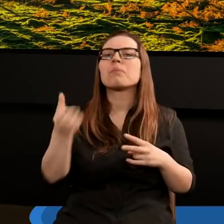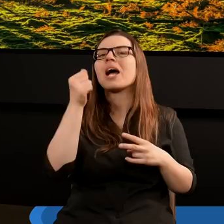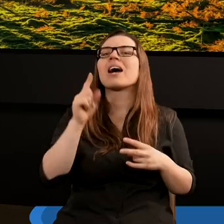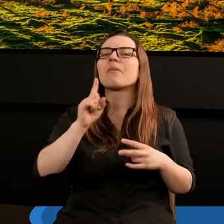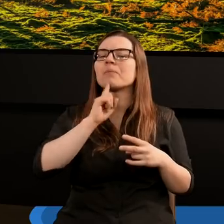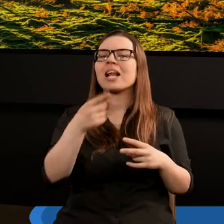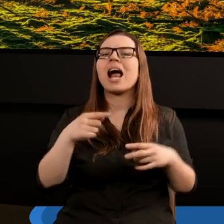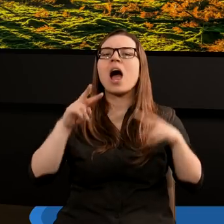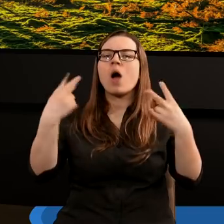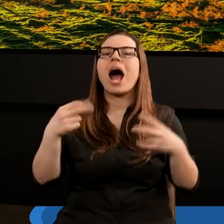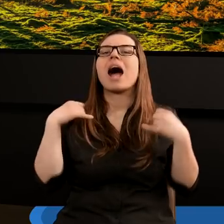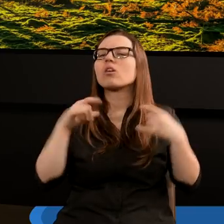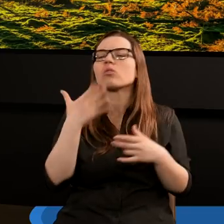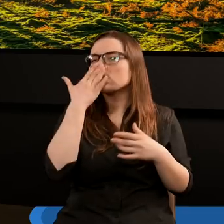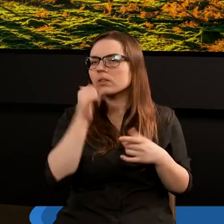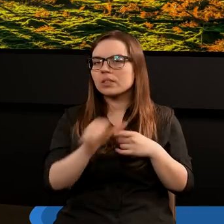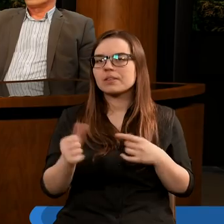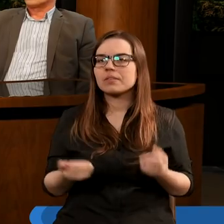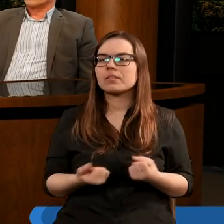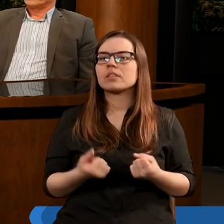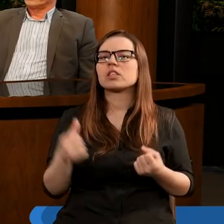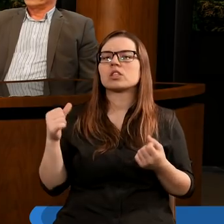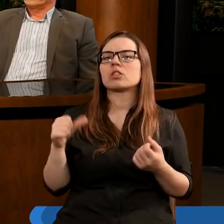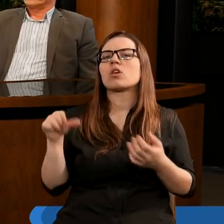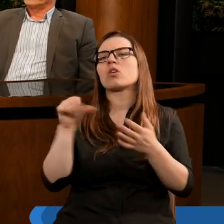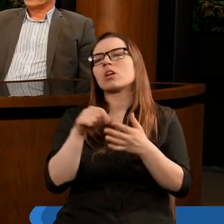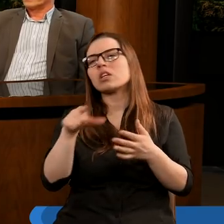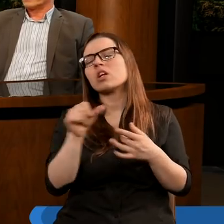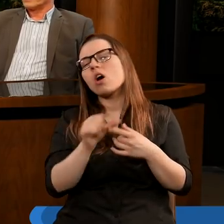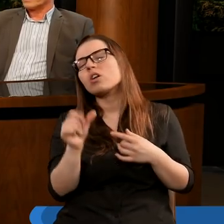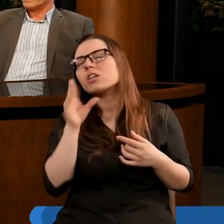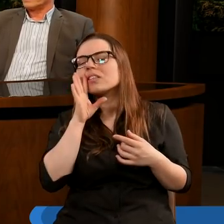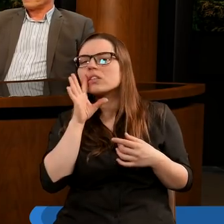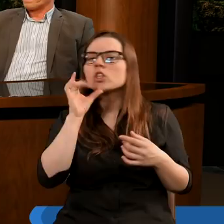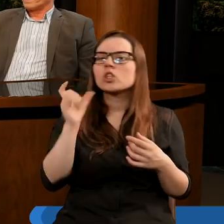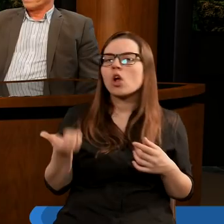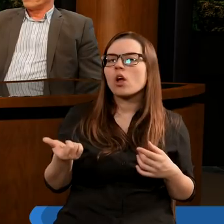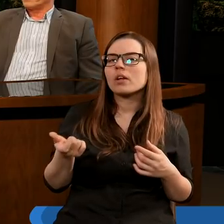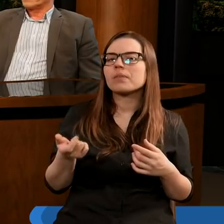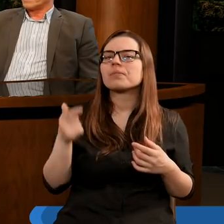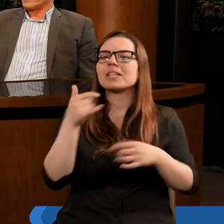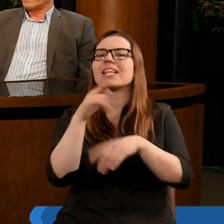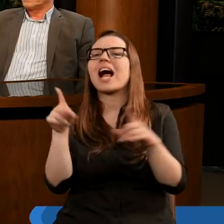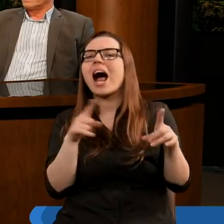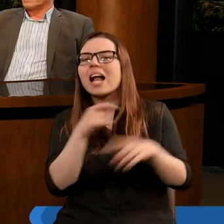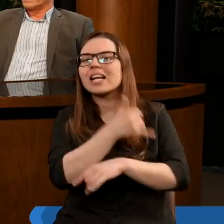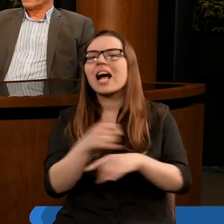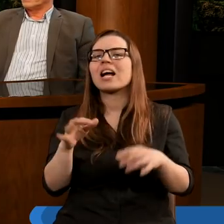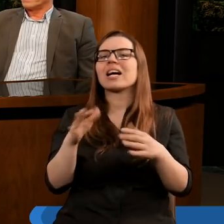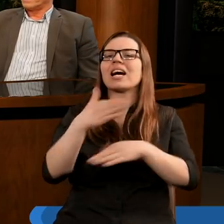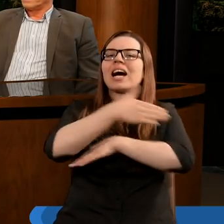pierwszego anioła? Co Bóg próbuje nam powiedzieć? Środek. Jest to coś, co wyznacza